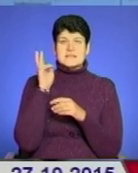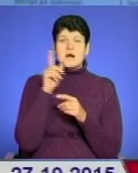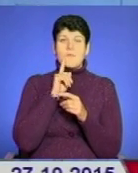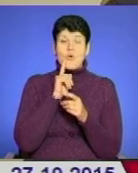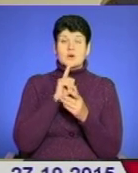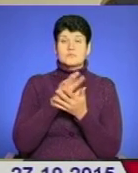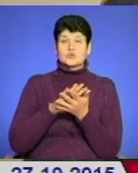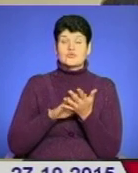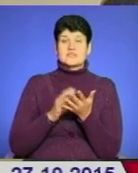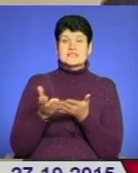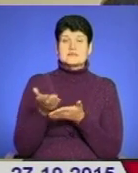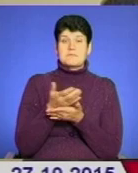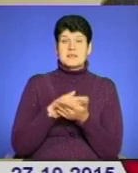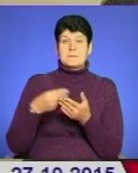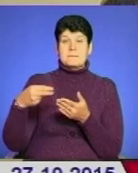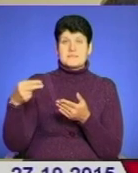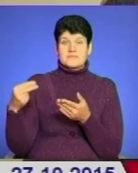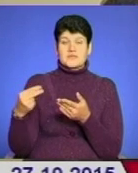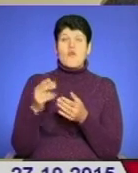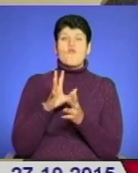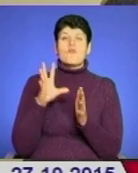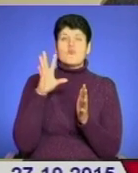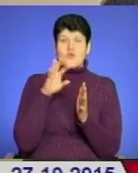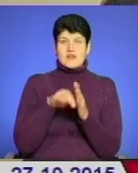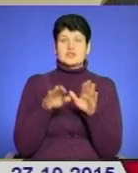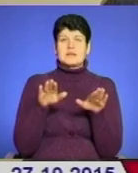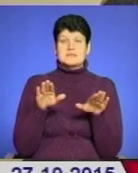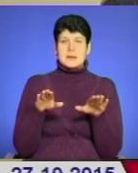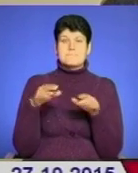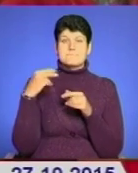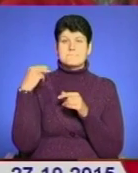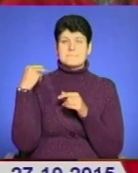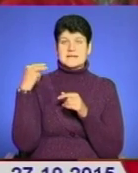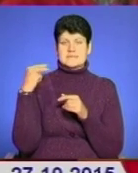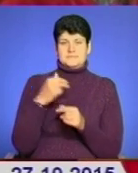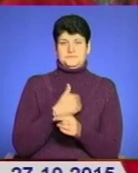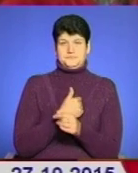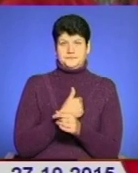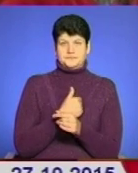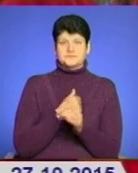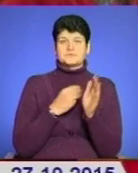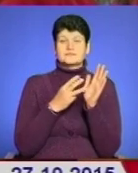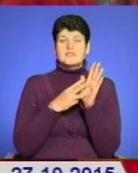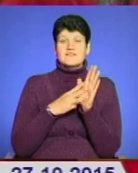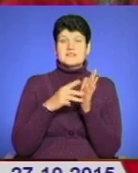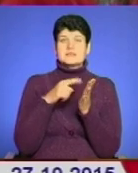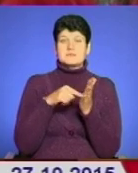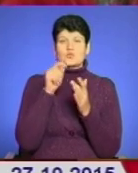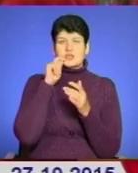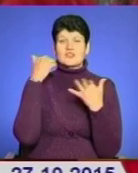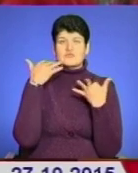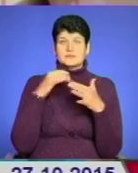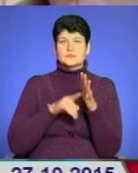підписів, міські голови на випередки впроваджують на місцях президентську ініціативу. Вісім міст України вже